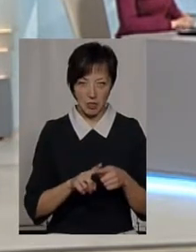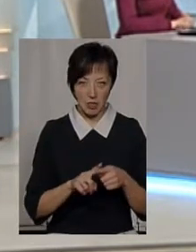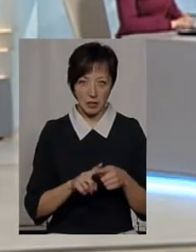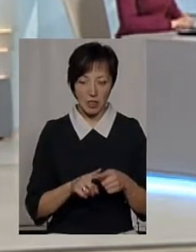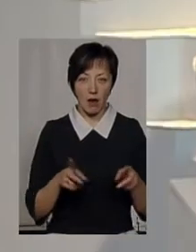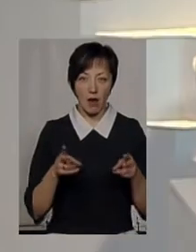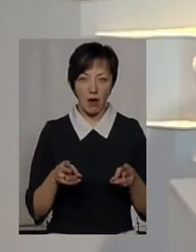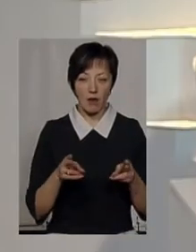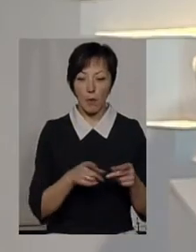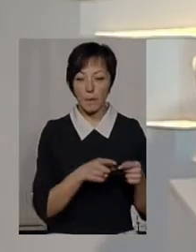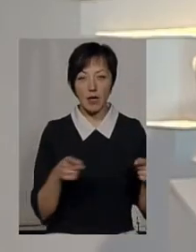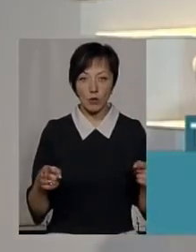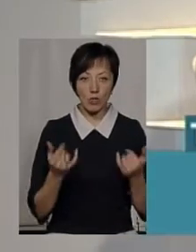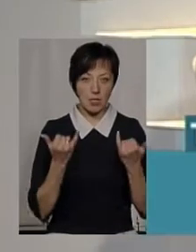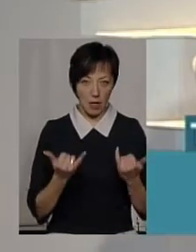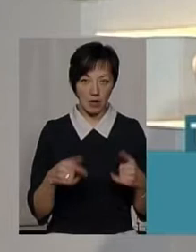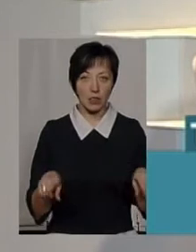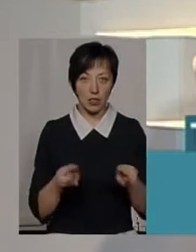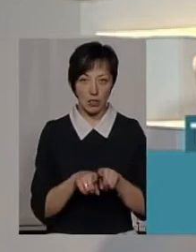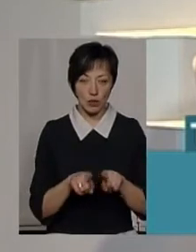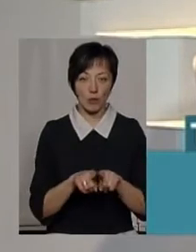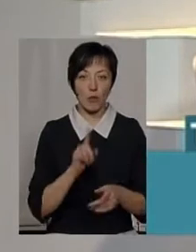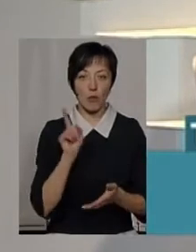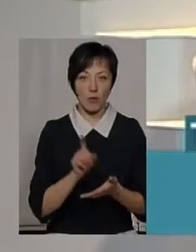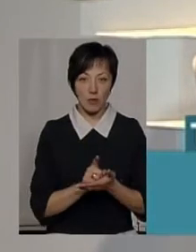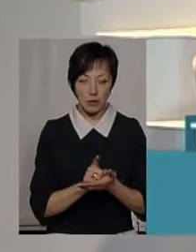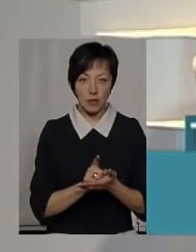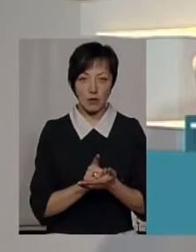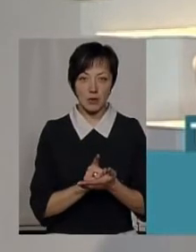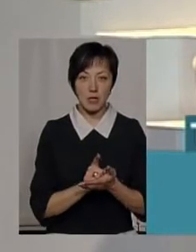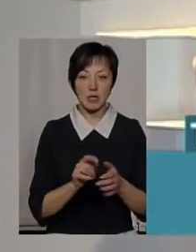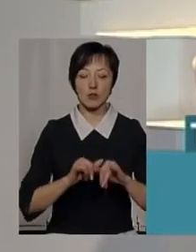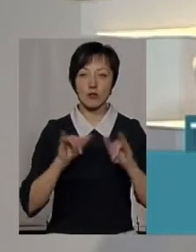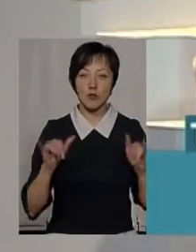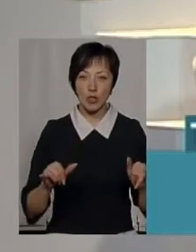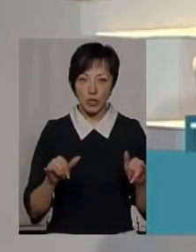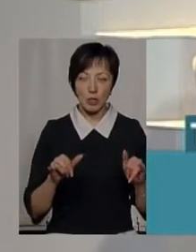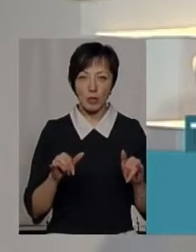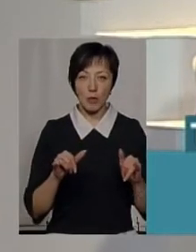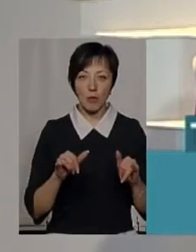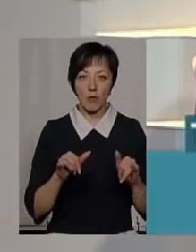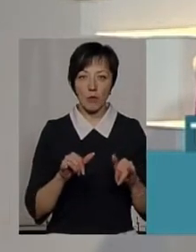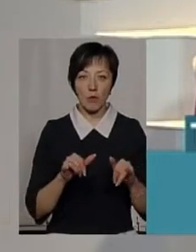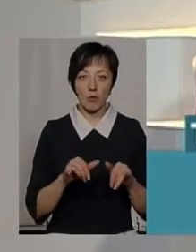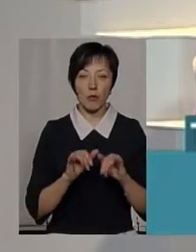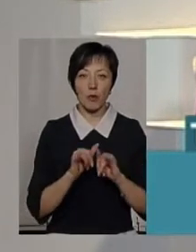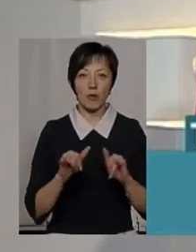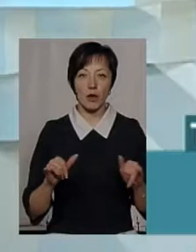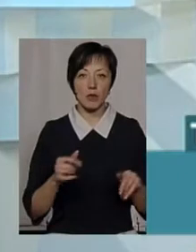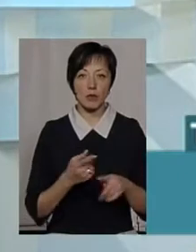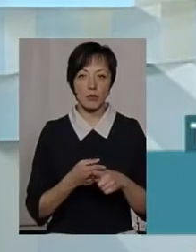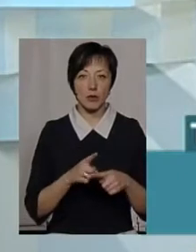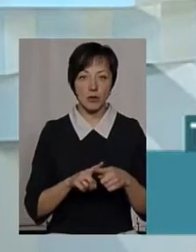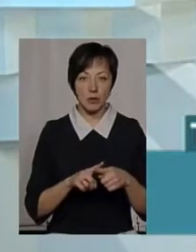І цей період якийсь зараз теж покликаний збільшувати популяризацію або зберегти популяризацію? І